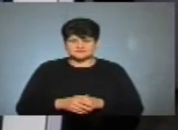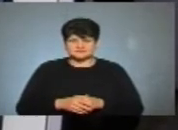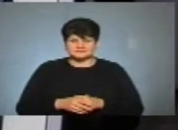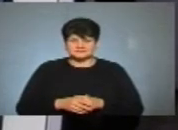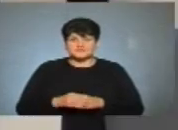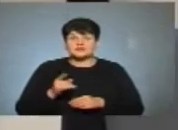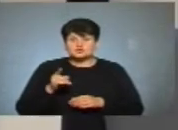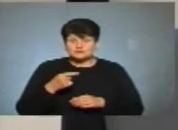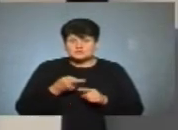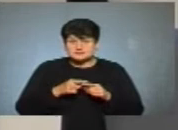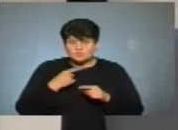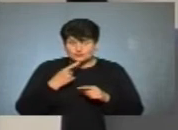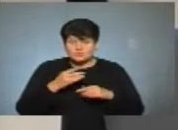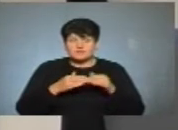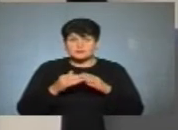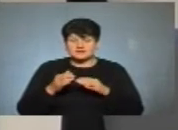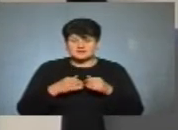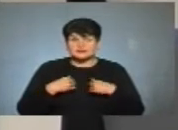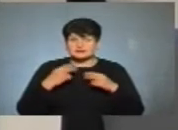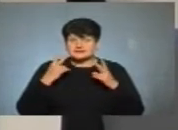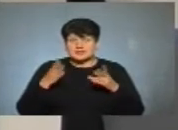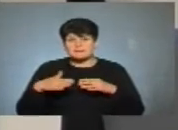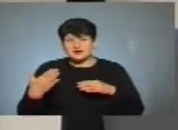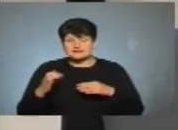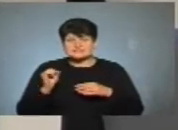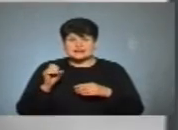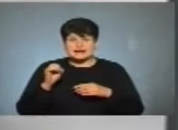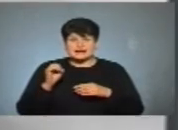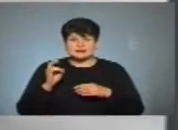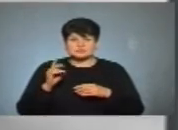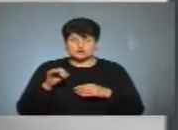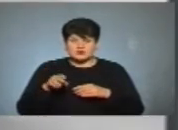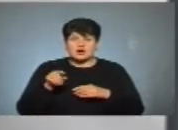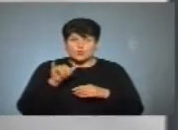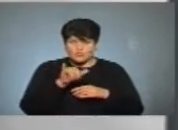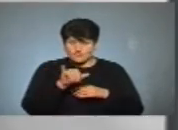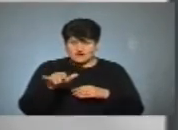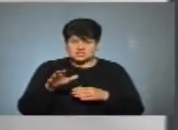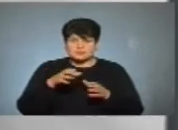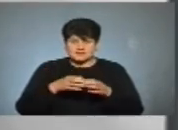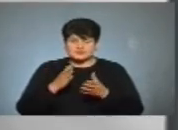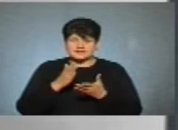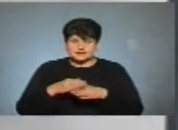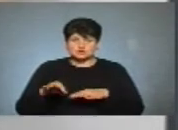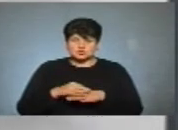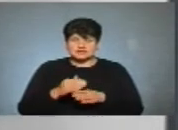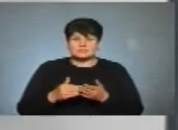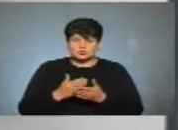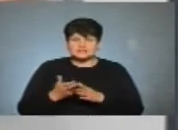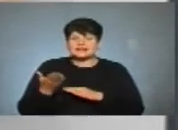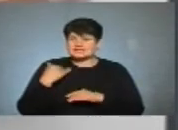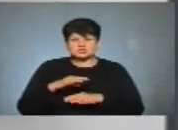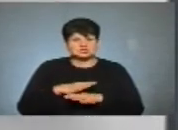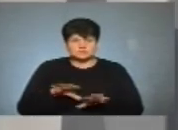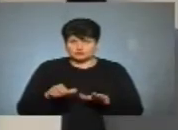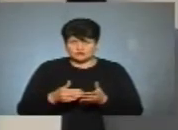Я чому це говорю? Тому що, практично, не знаю, як за правий сектор, але у ваших партіях є дружини політиків, які до цього в політиці